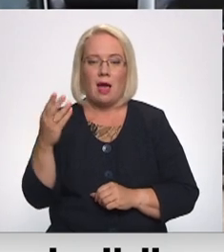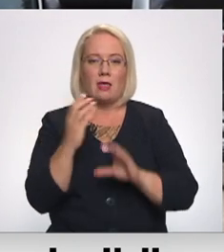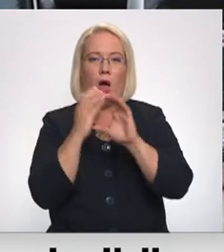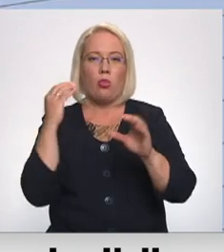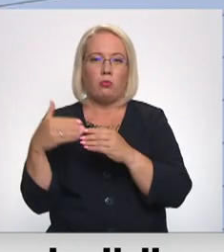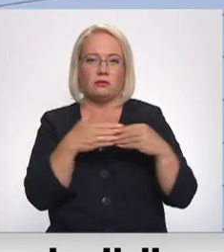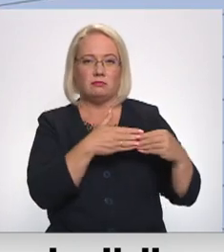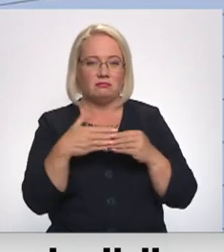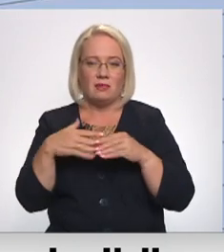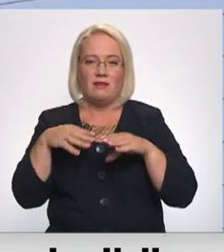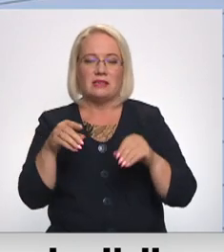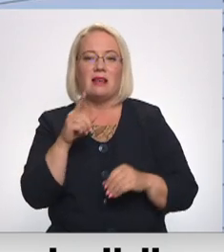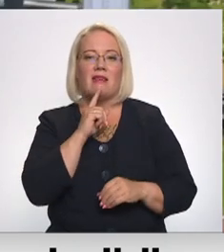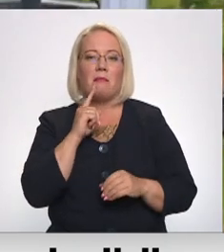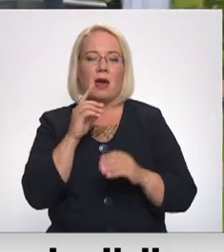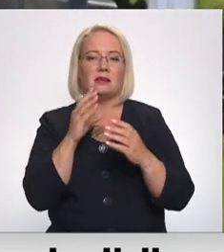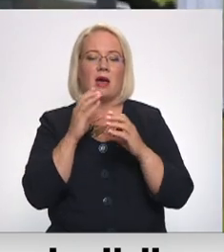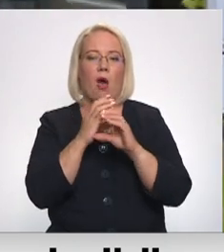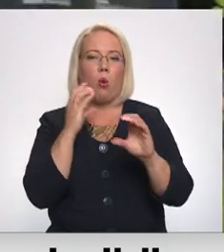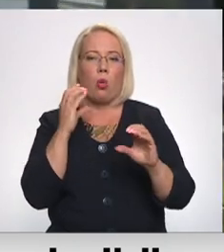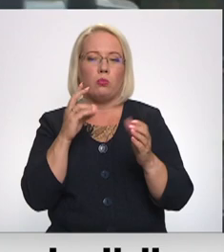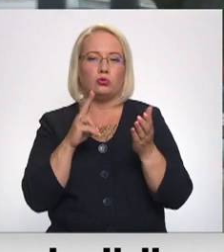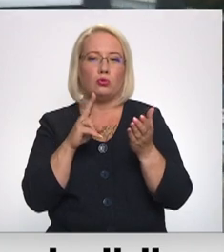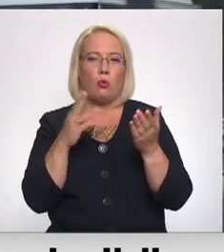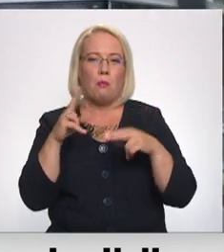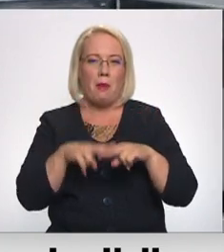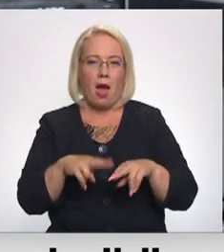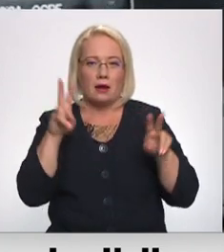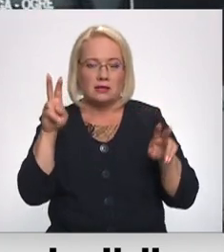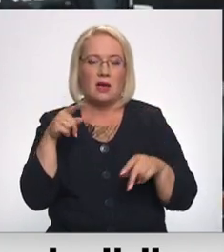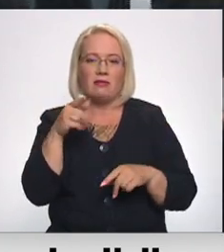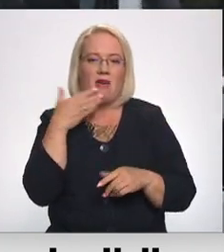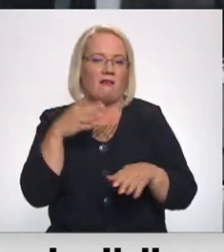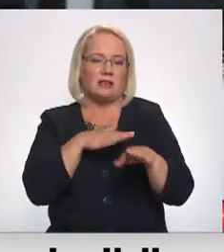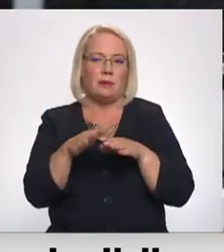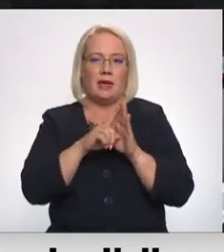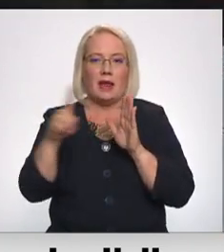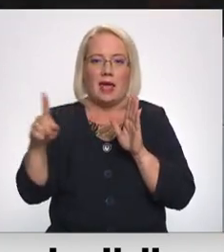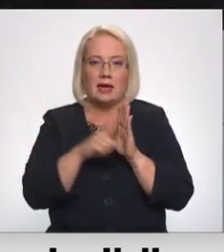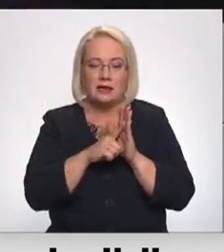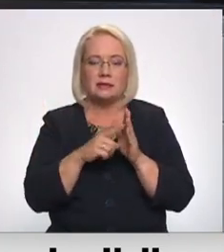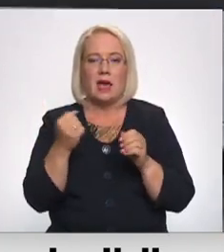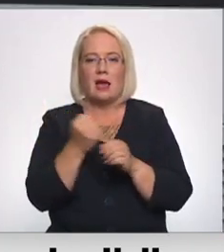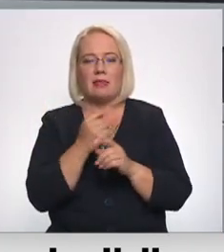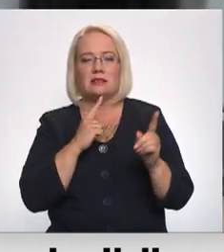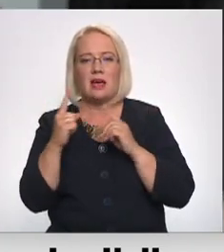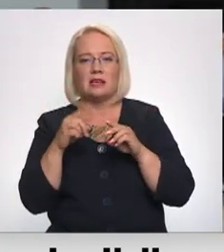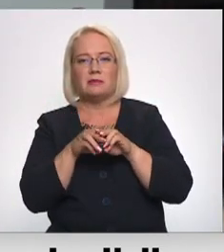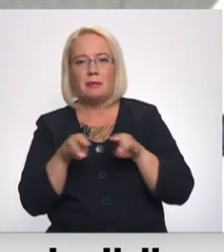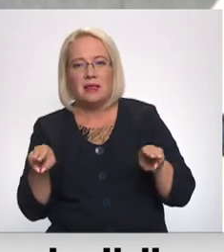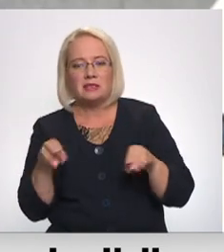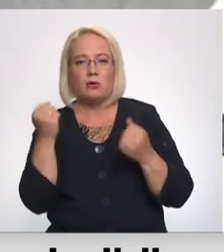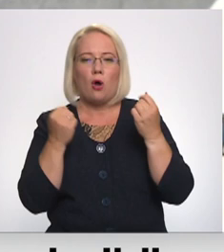parks, sistemātiski netiek izpildīti reisi. Kritiku pašaldība velta gan sātīksmes ministrija un ministram, gan arī autotransporta